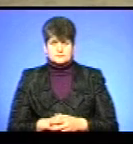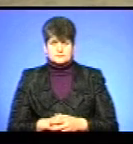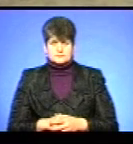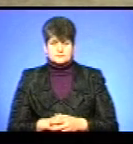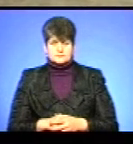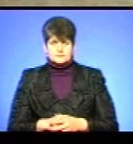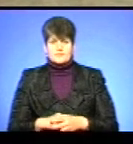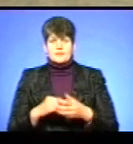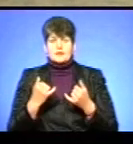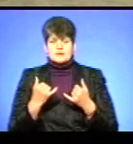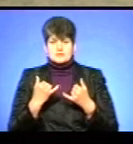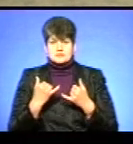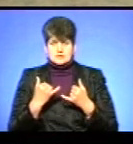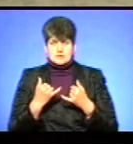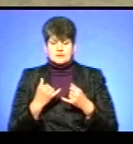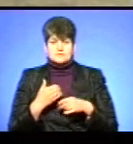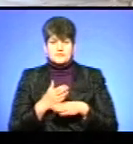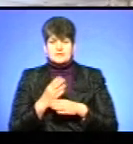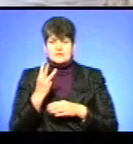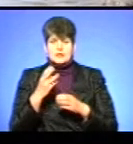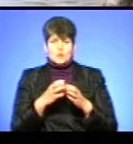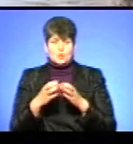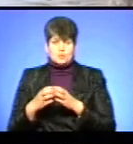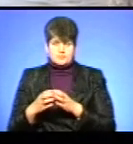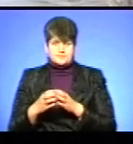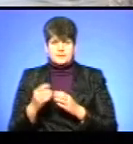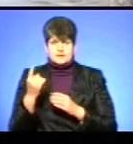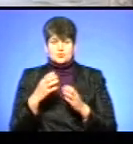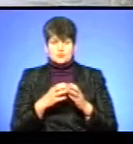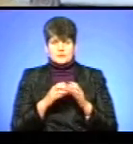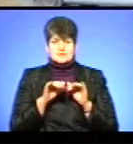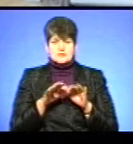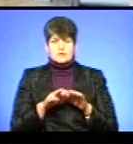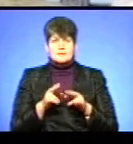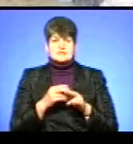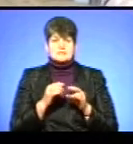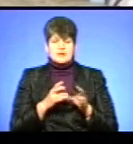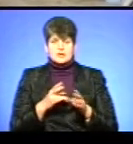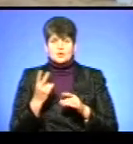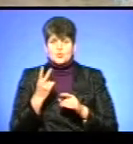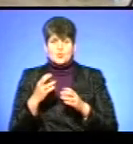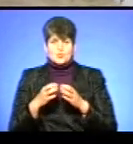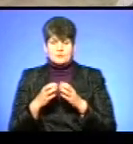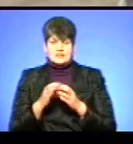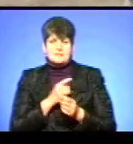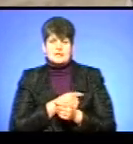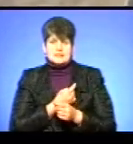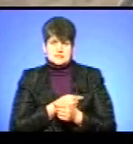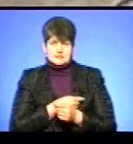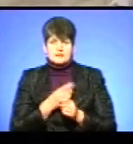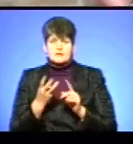Зараз, увага, розбиваємося на три групи. Перша група на заходи безпеки, друга група на медицину,